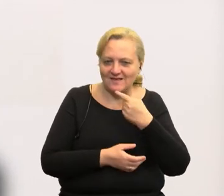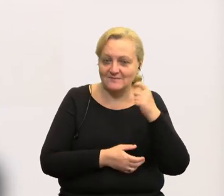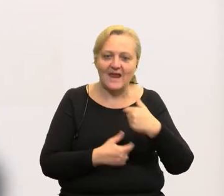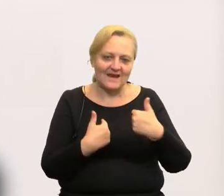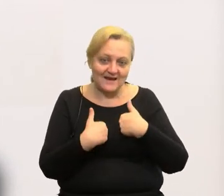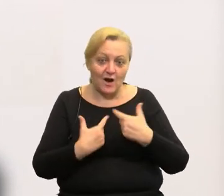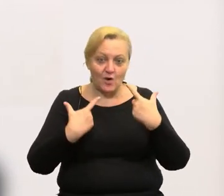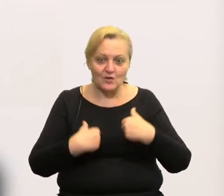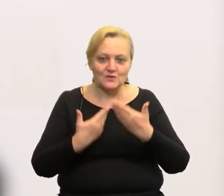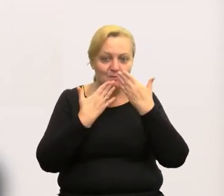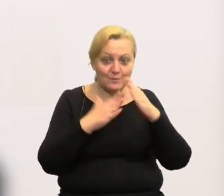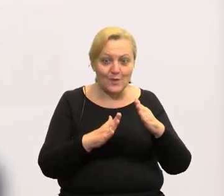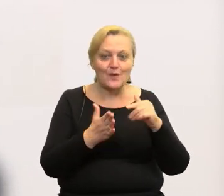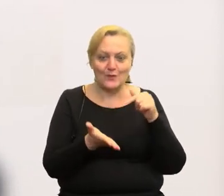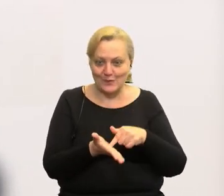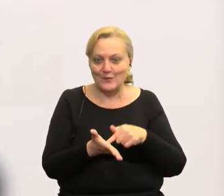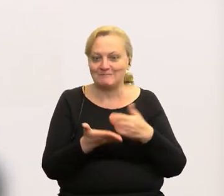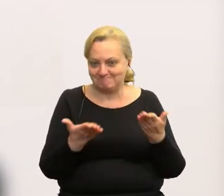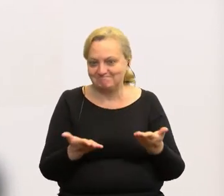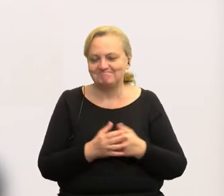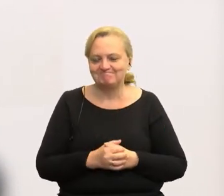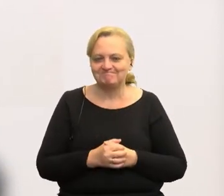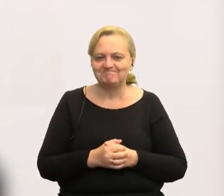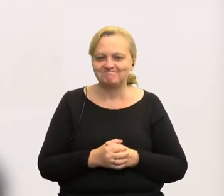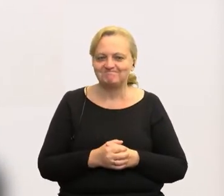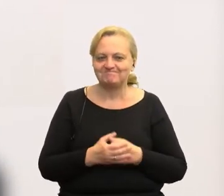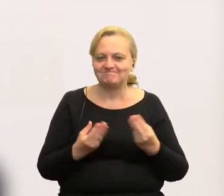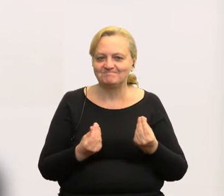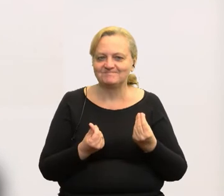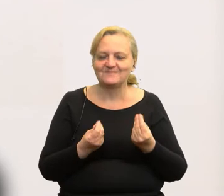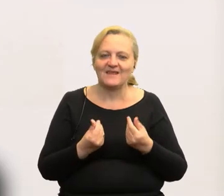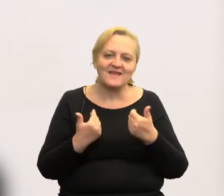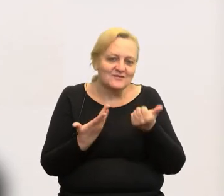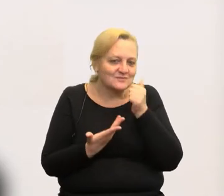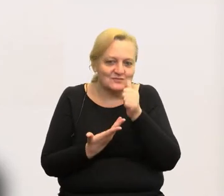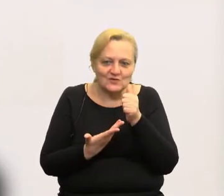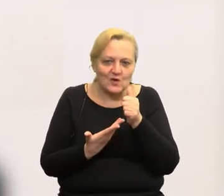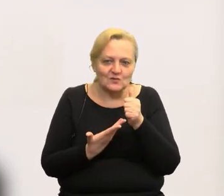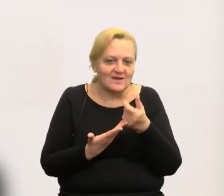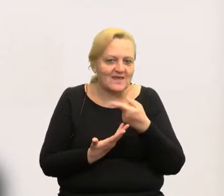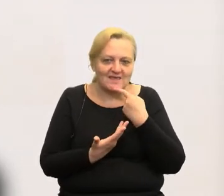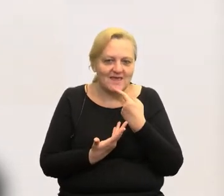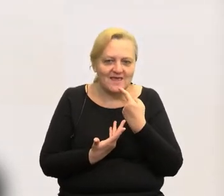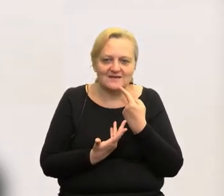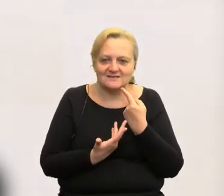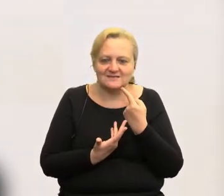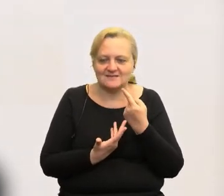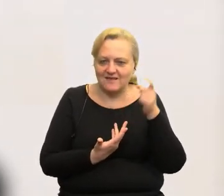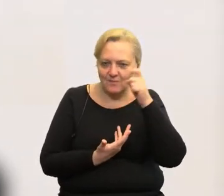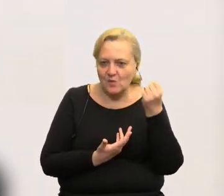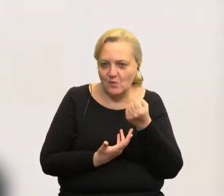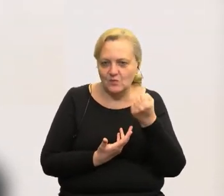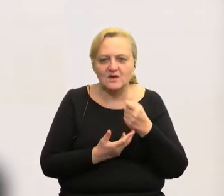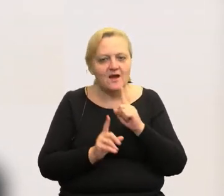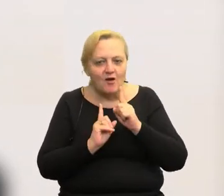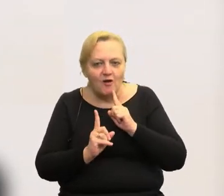osobiście pokazałabym tą bardziej codzienną stronę języka niemieckiego, tego jak się